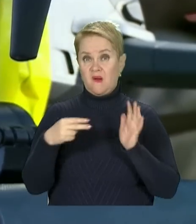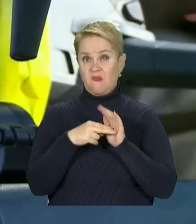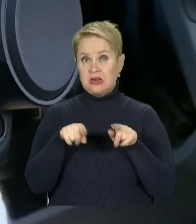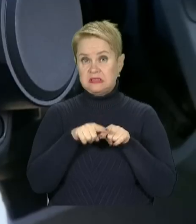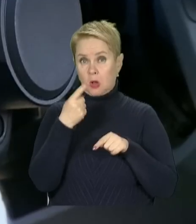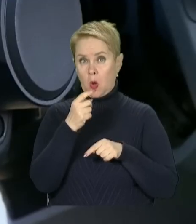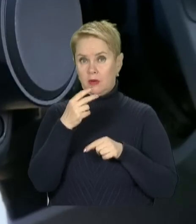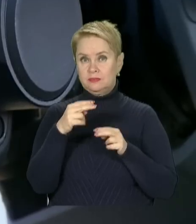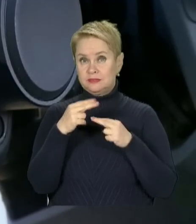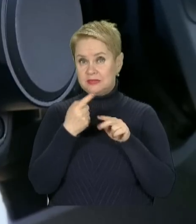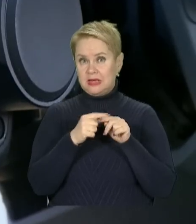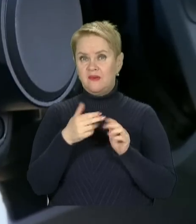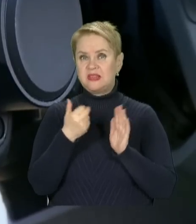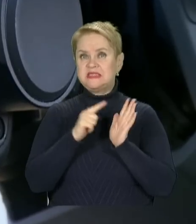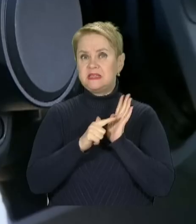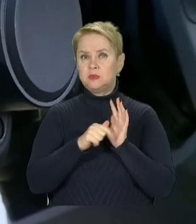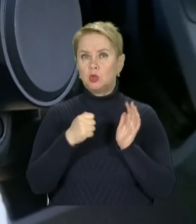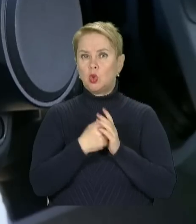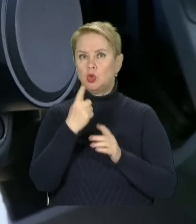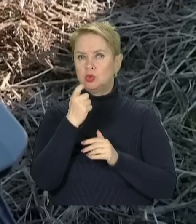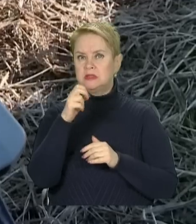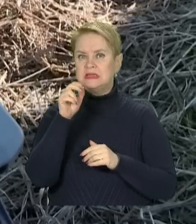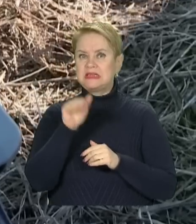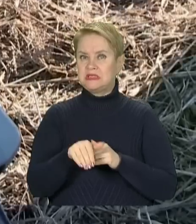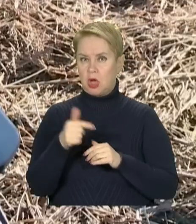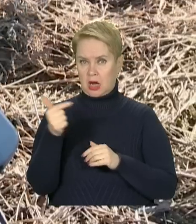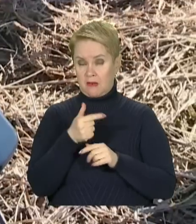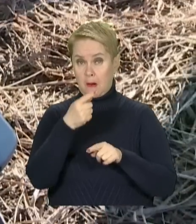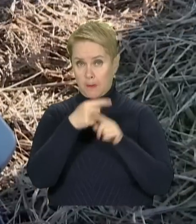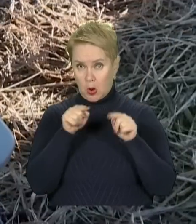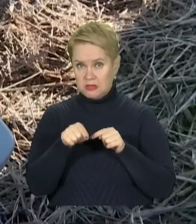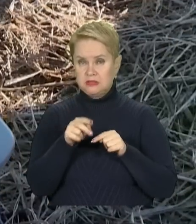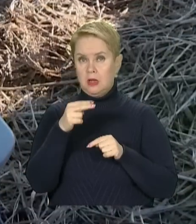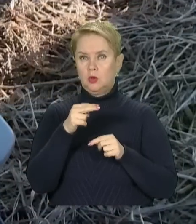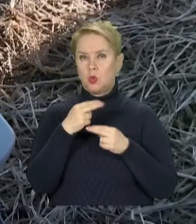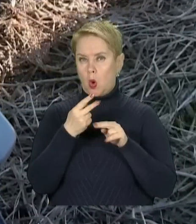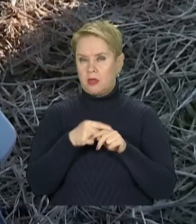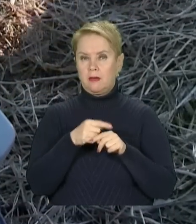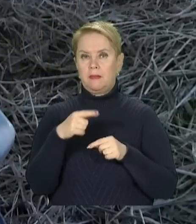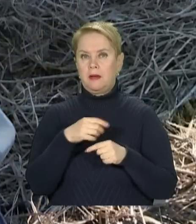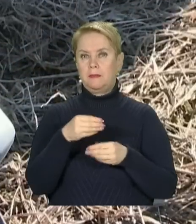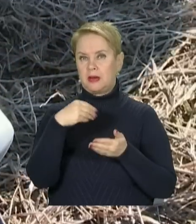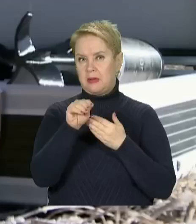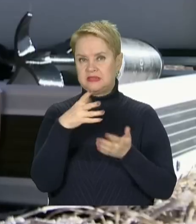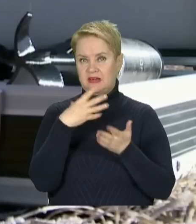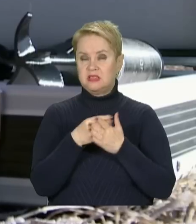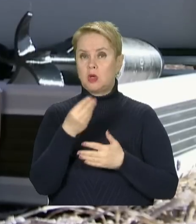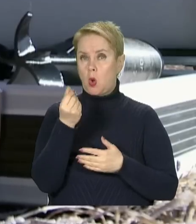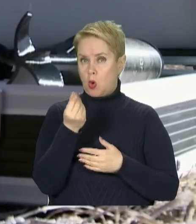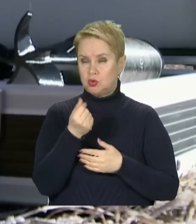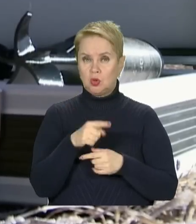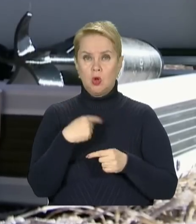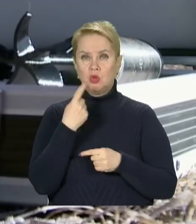одного такого мавіку від 70 до 110 тисяч гривень. Половину з них, парк дронів, підрозділ придбав за власні кошти.